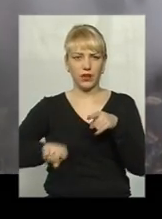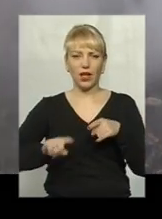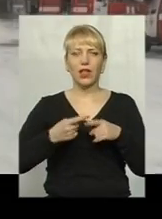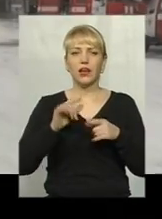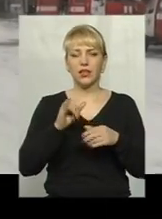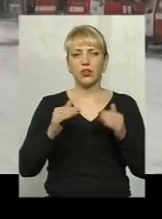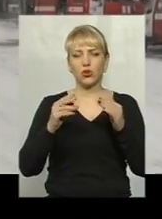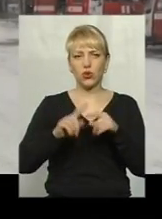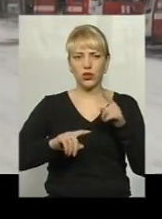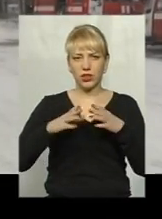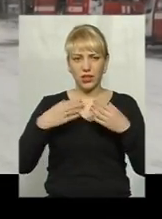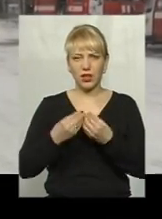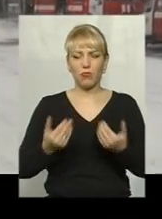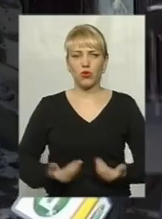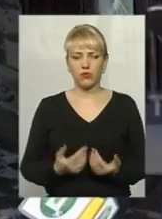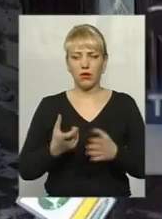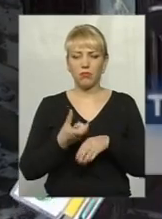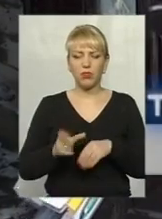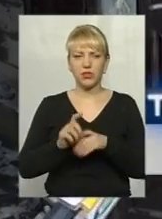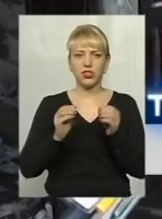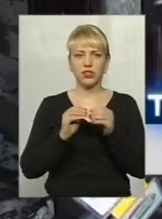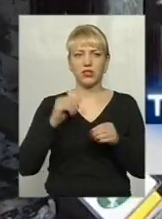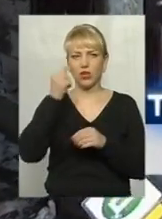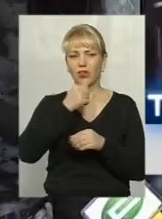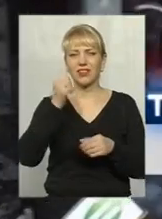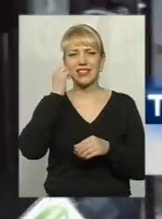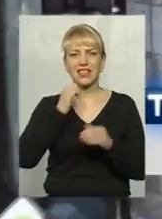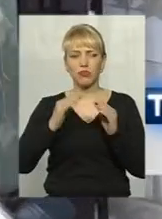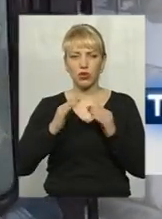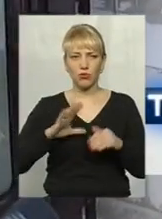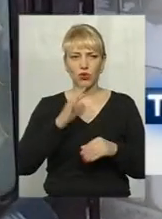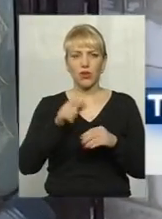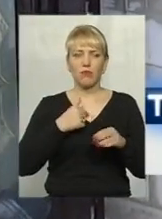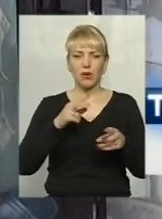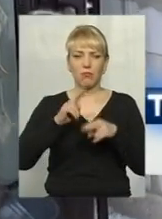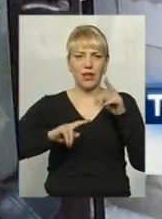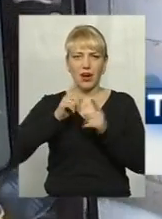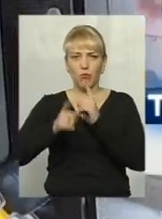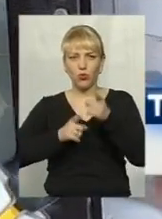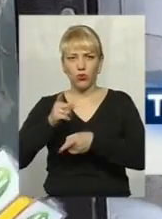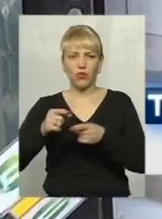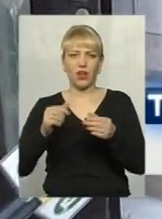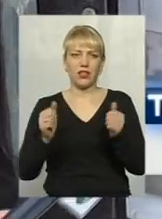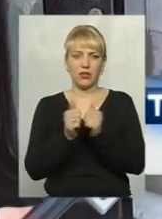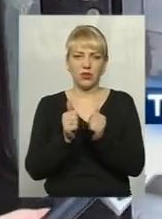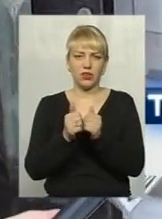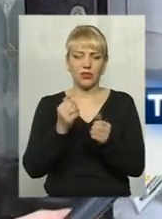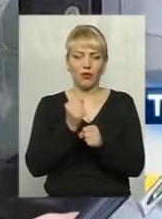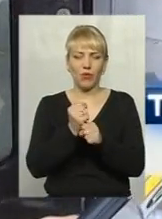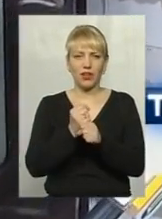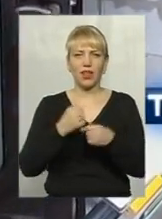Родина проживала тут більше десяти років. Він старе прибудував, зробив тут пристройку, тут туалет, ванну зробив.